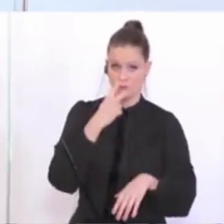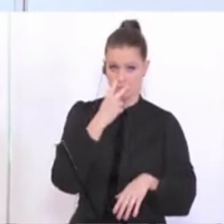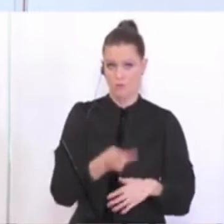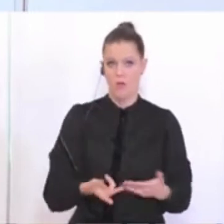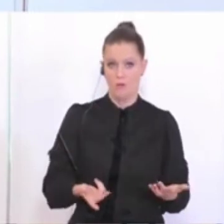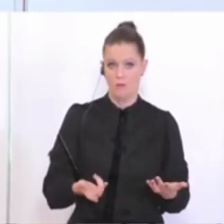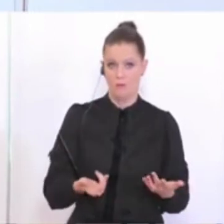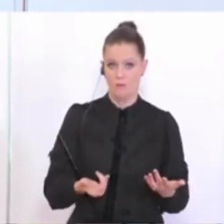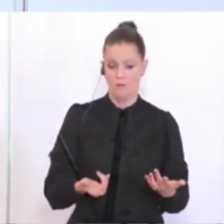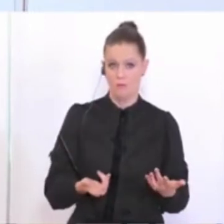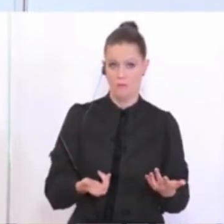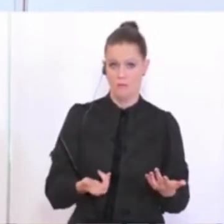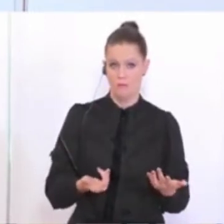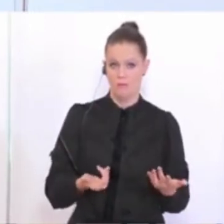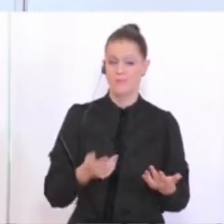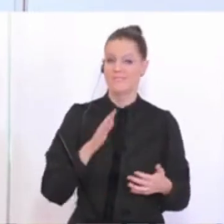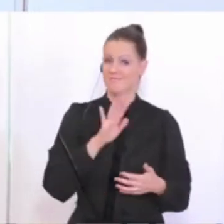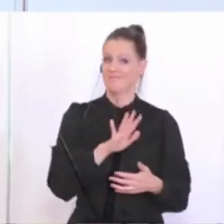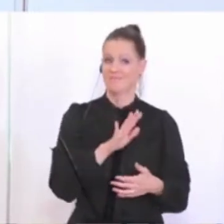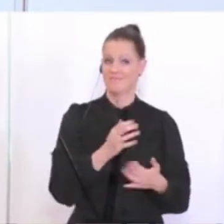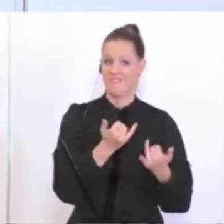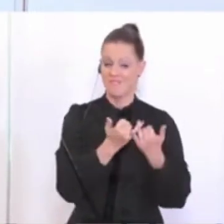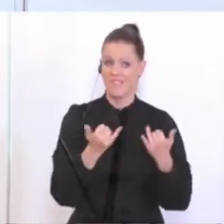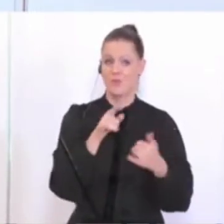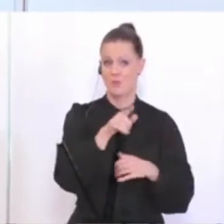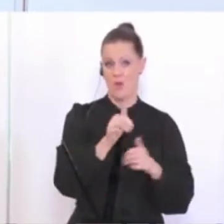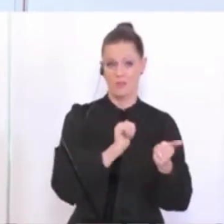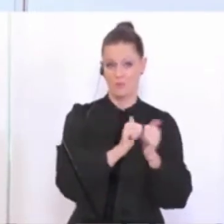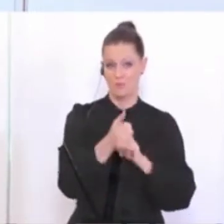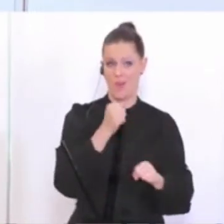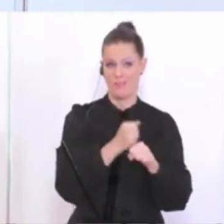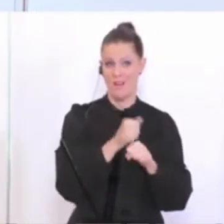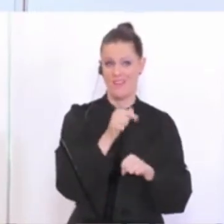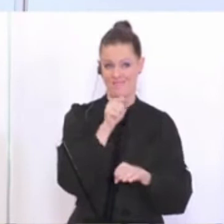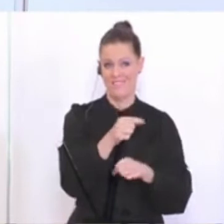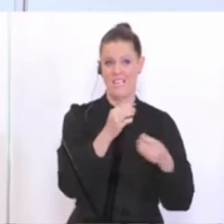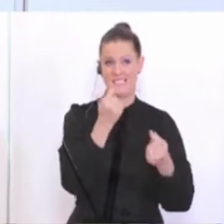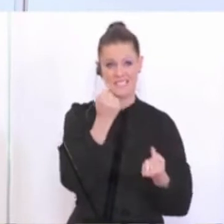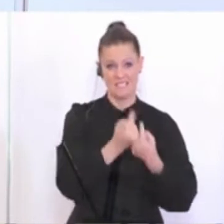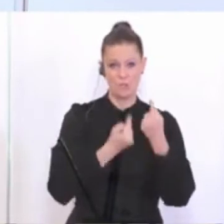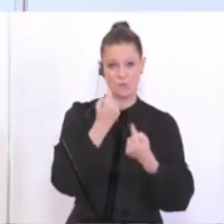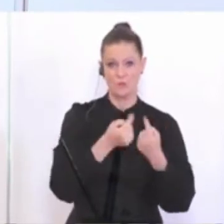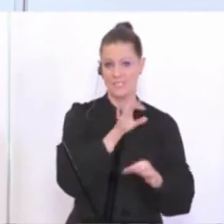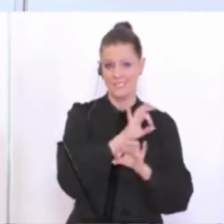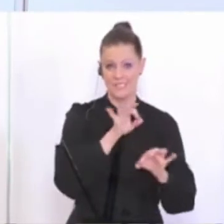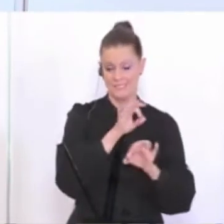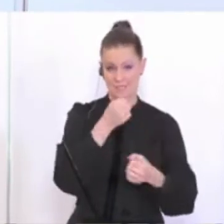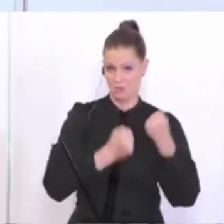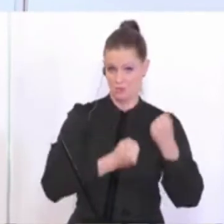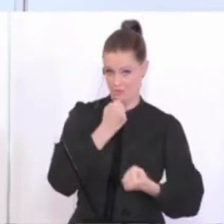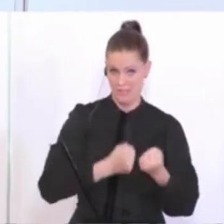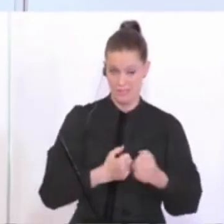Es sind halt nur die Umstände, unter denen dort Sport getrieben wird, sehr, sehr schwierige. Und ob das dann überhaupt